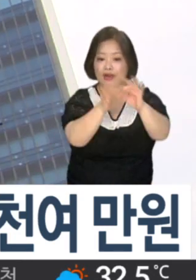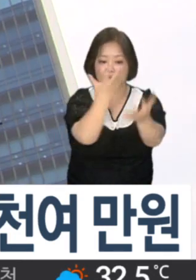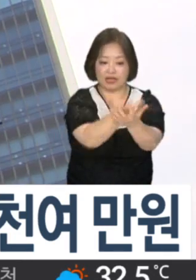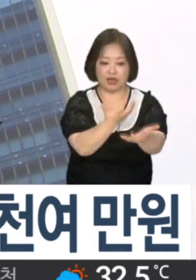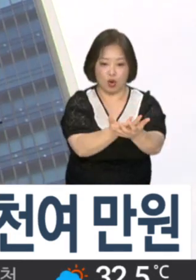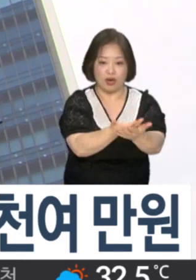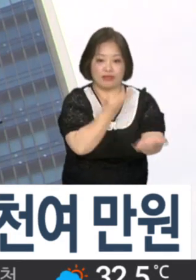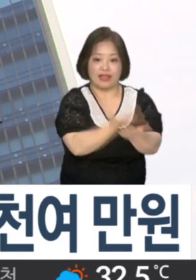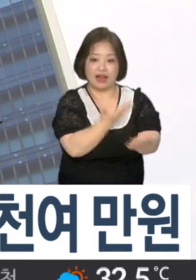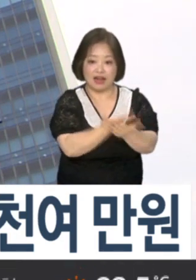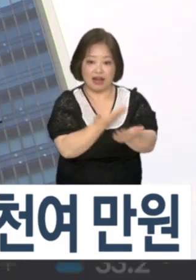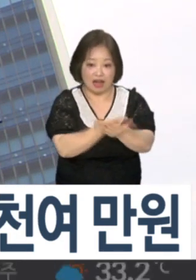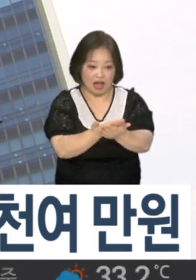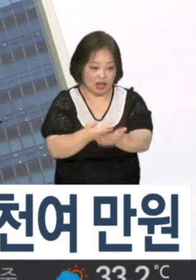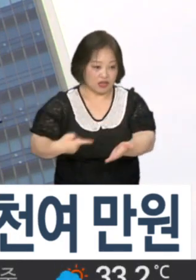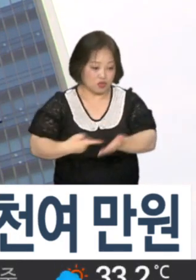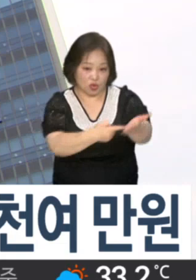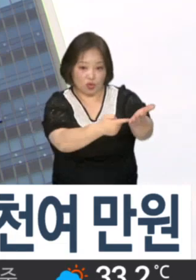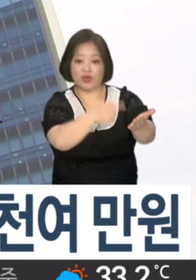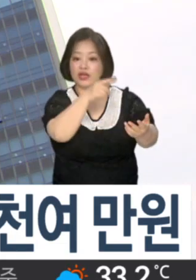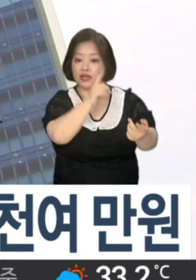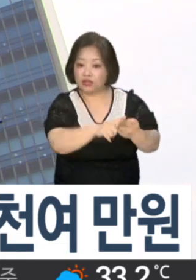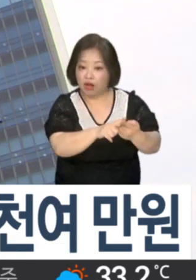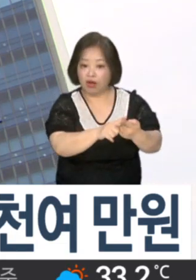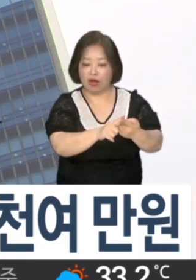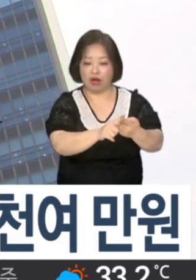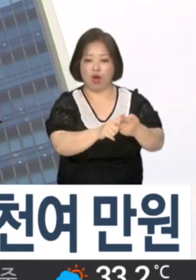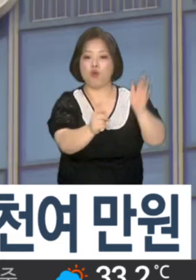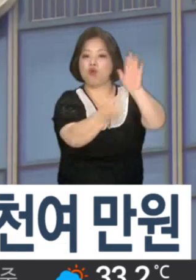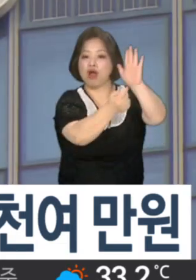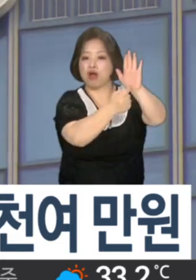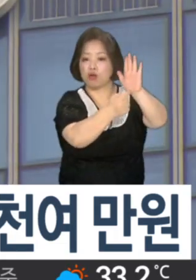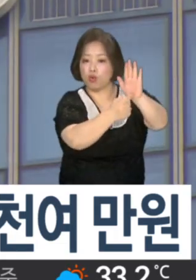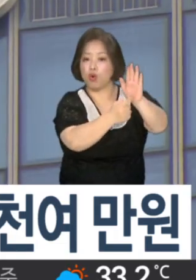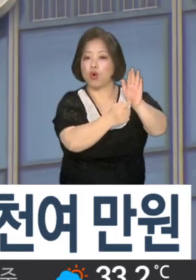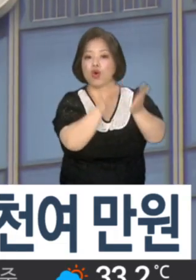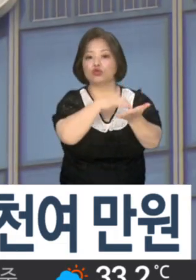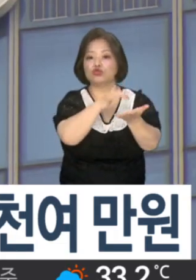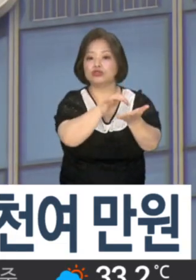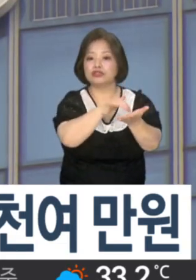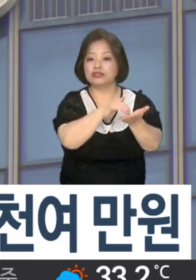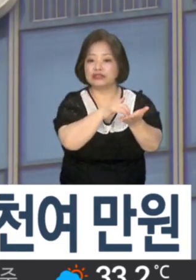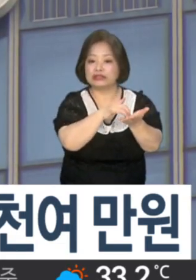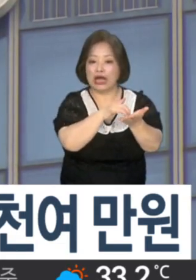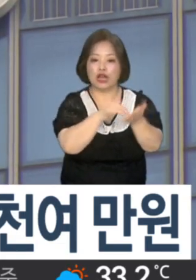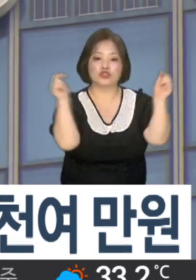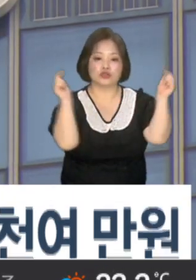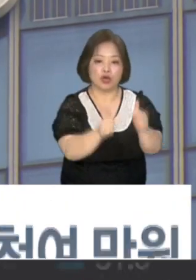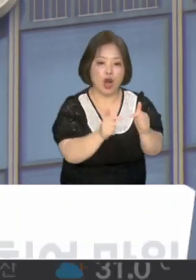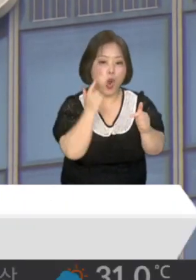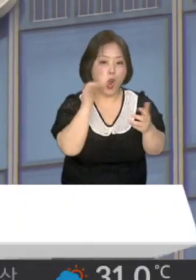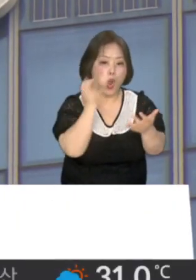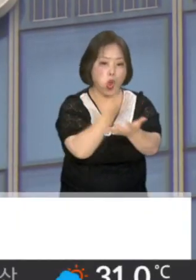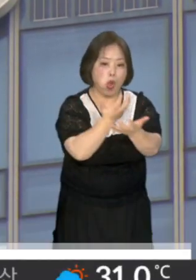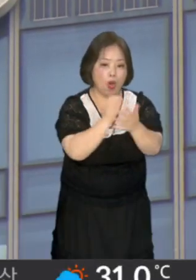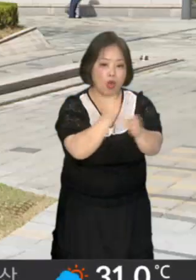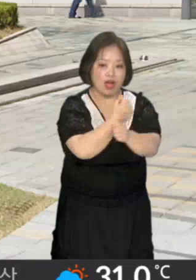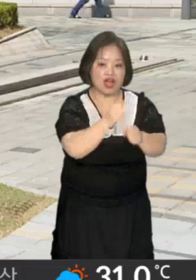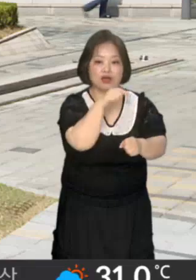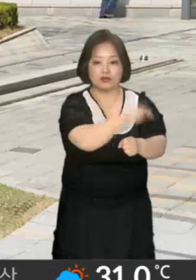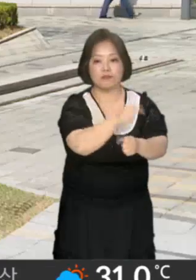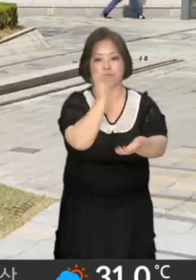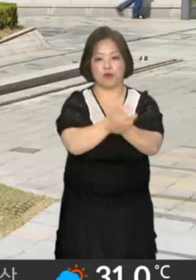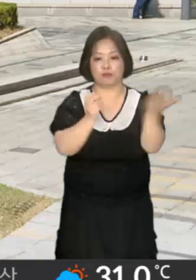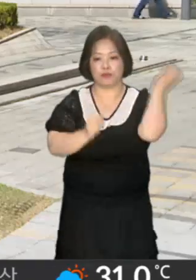제출하라는 방송통신심의위원회 요구에 해당 광고 송출 횟수를 97회 누락해 제출한 것은 법률 위반이라고